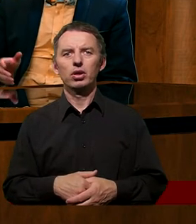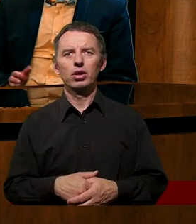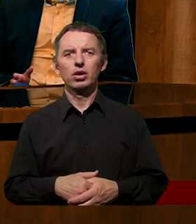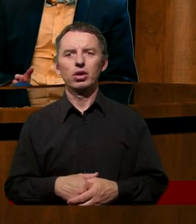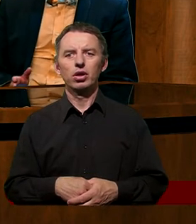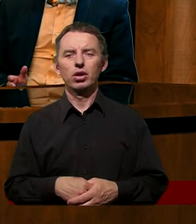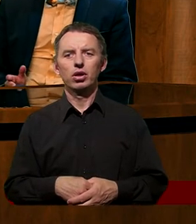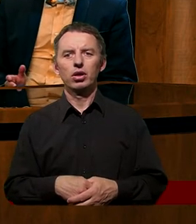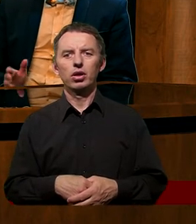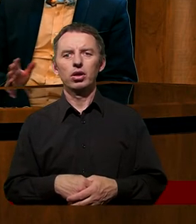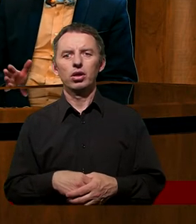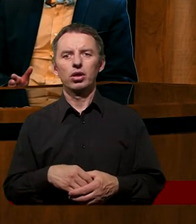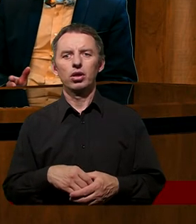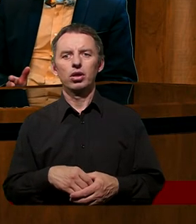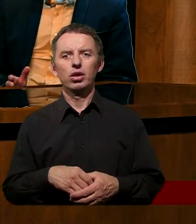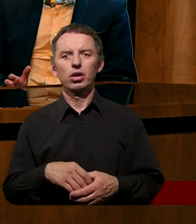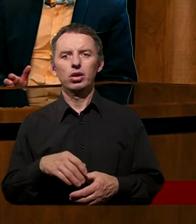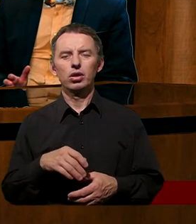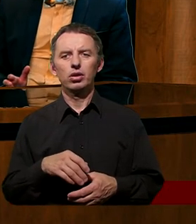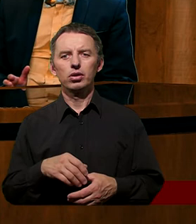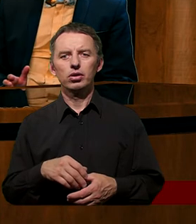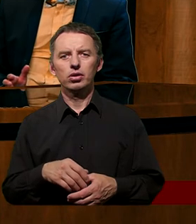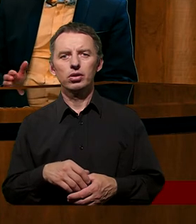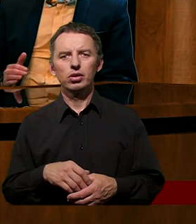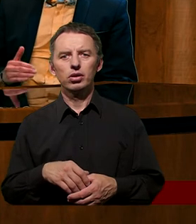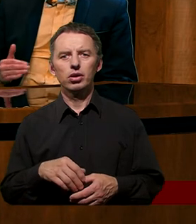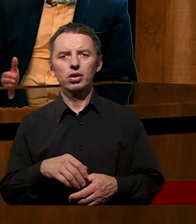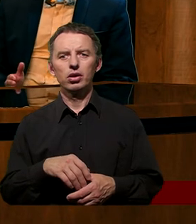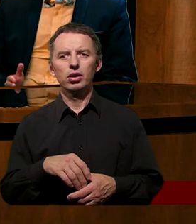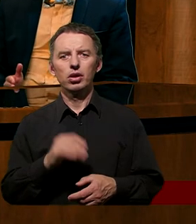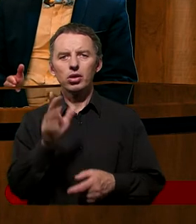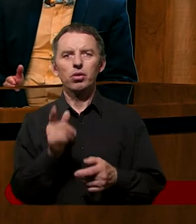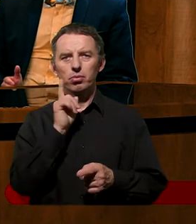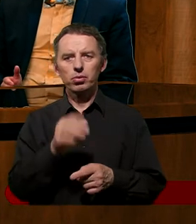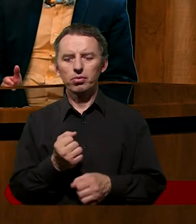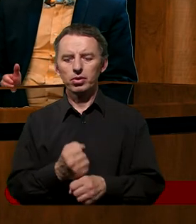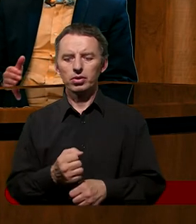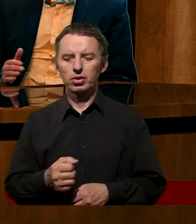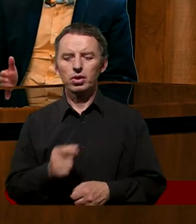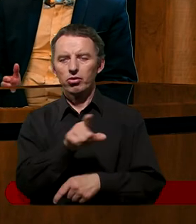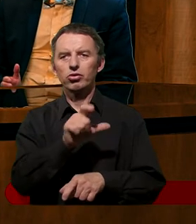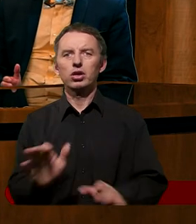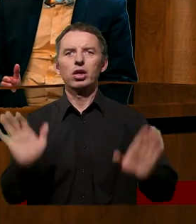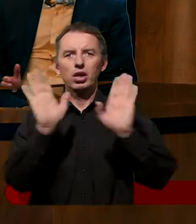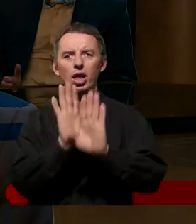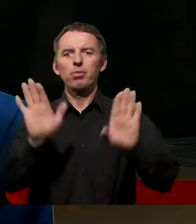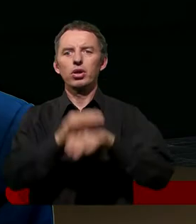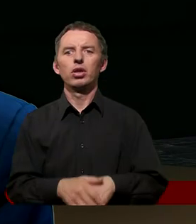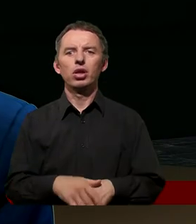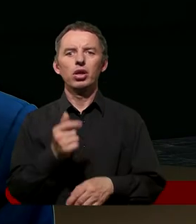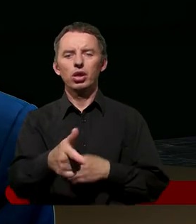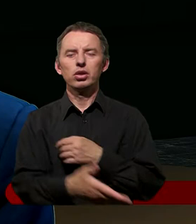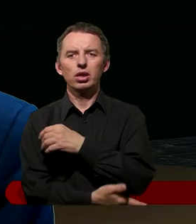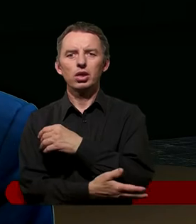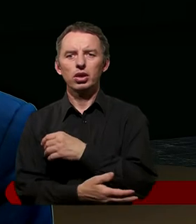mam taką zasadę, że się nie spóźniam. Bardzo nie lubię się spóźniać i szedłem pewnego razu właśnie na bożeństwo. Miałem w